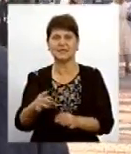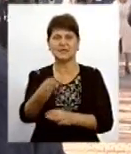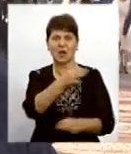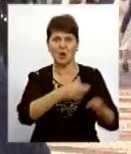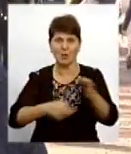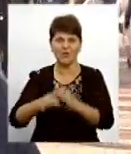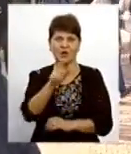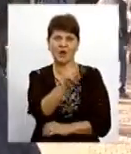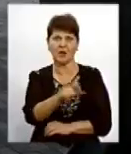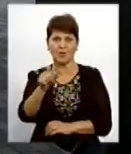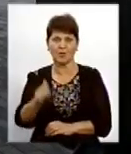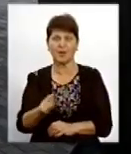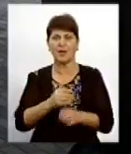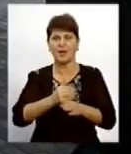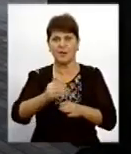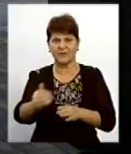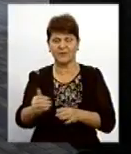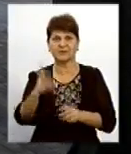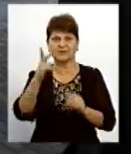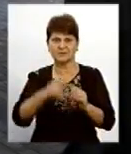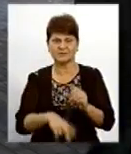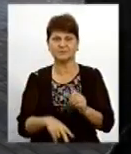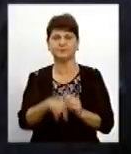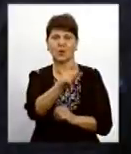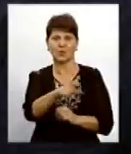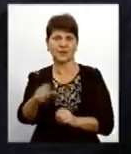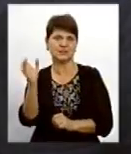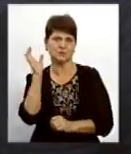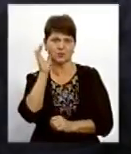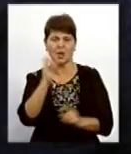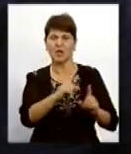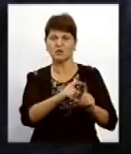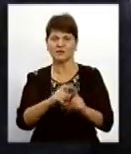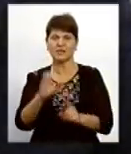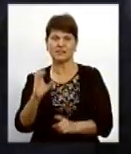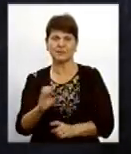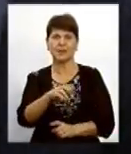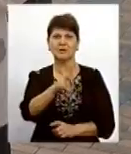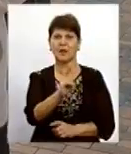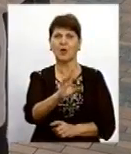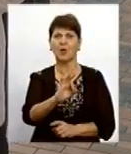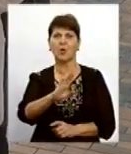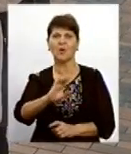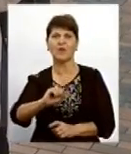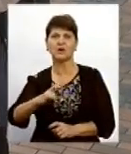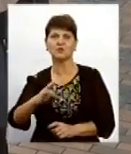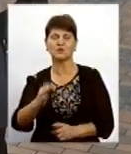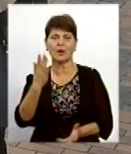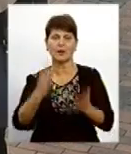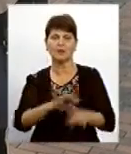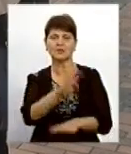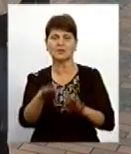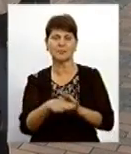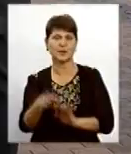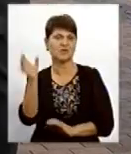обговорення, потім в кінці обговорень проводяться громадські слухання. За словами Степана Ковальчука, якщо під час громадських слухань мешканці